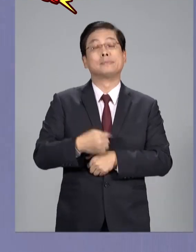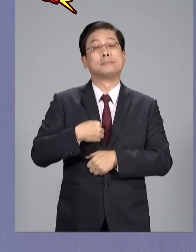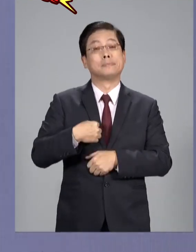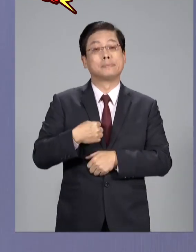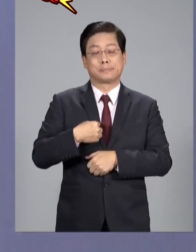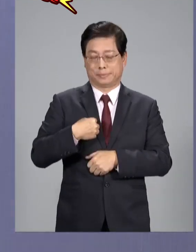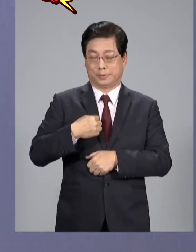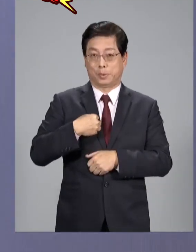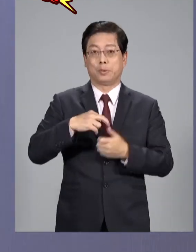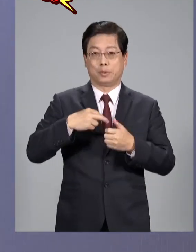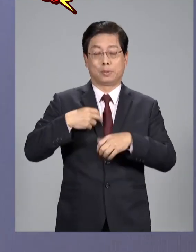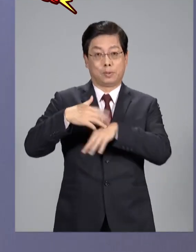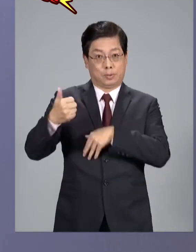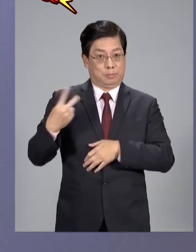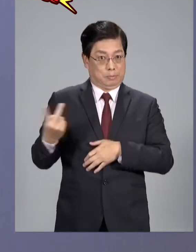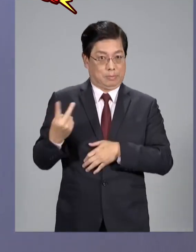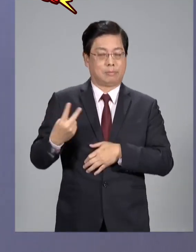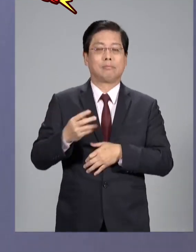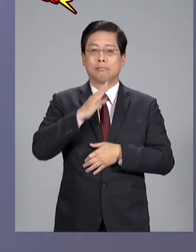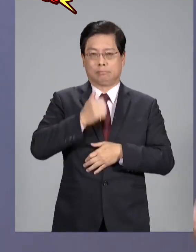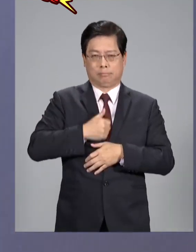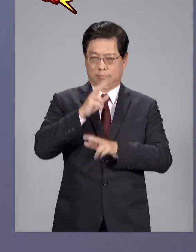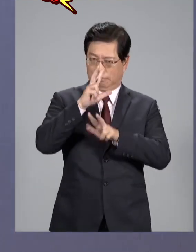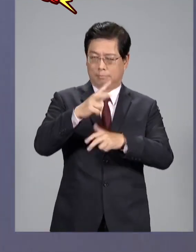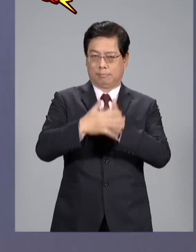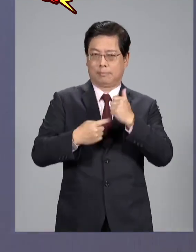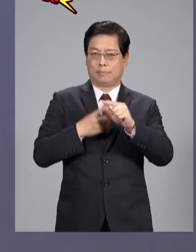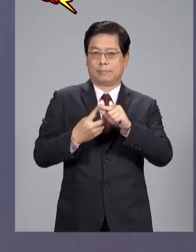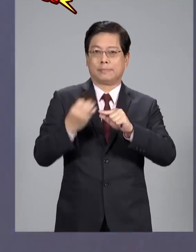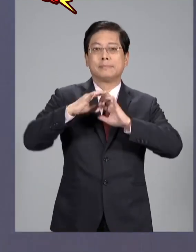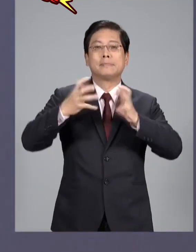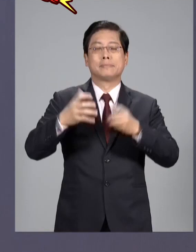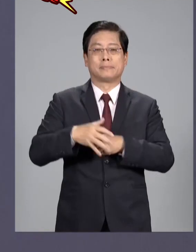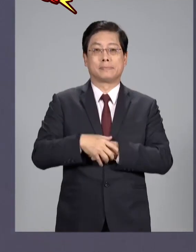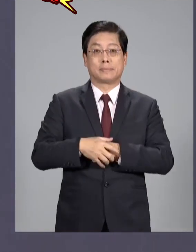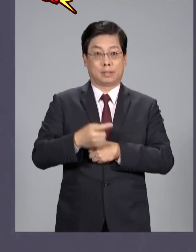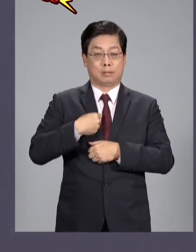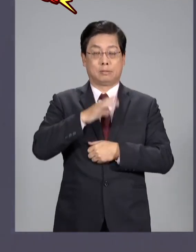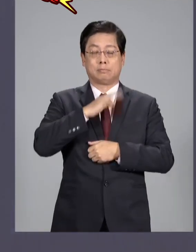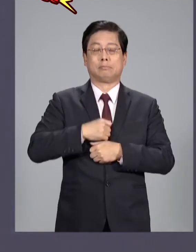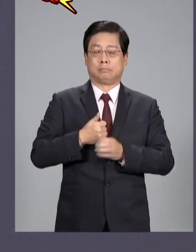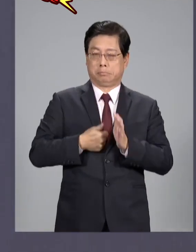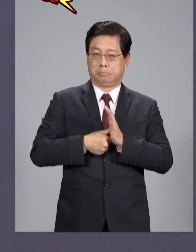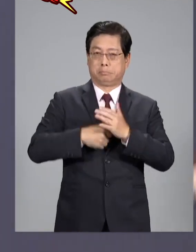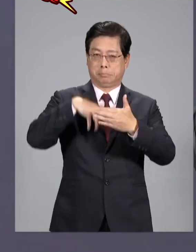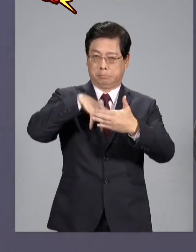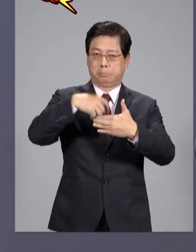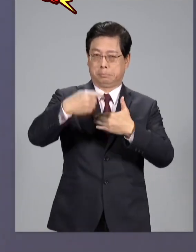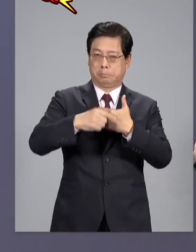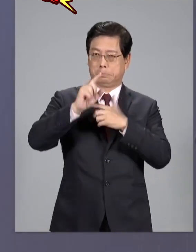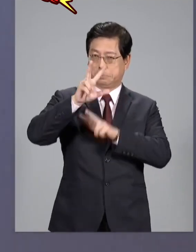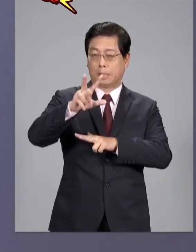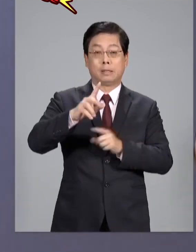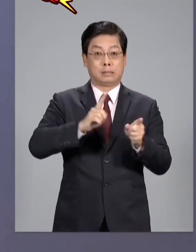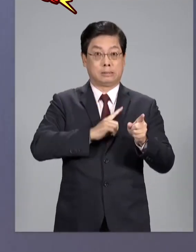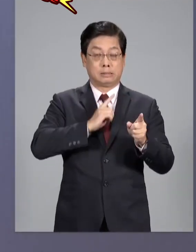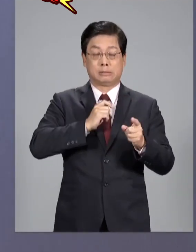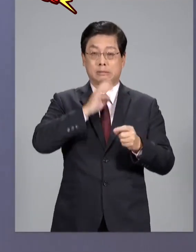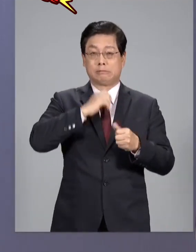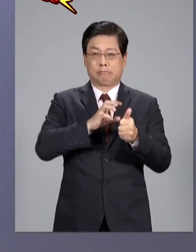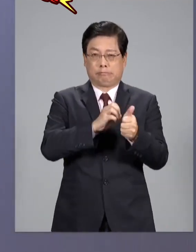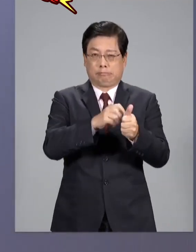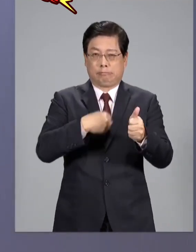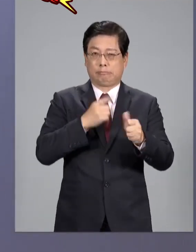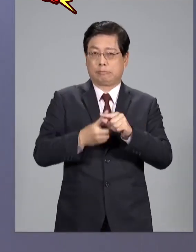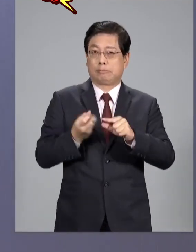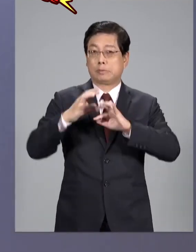我們侯友宜跟我我們是真正擁護中華民國我們是有名有實你們是掏空中華民